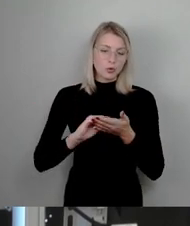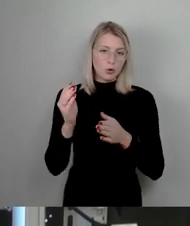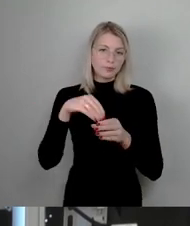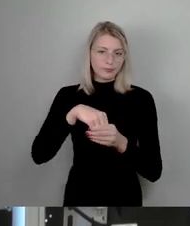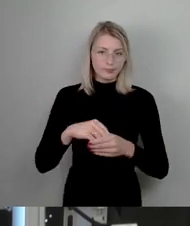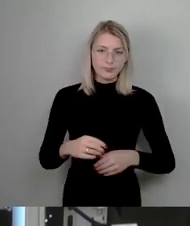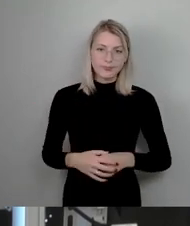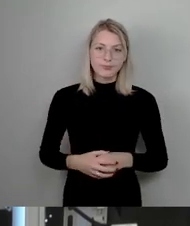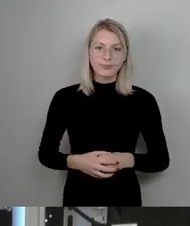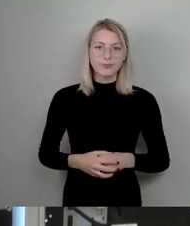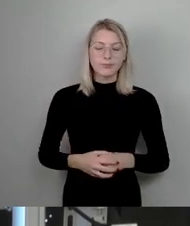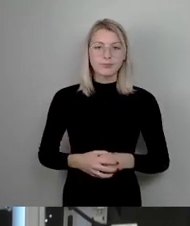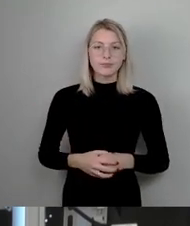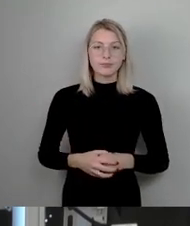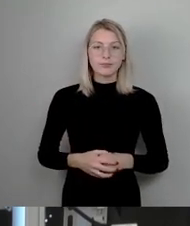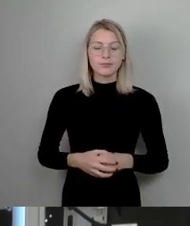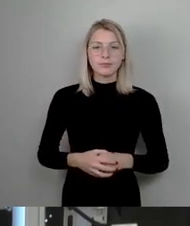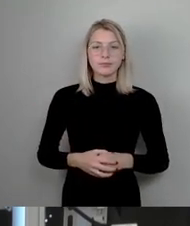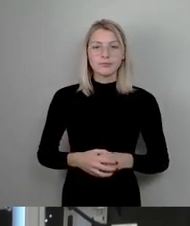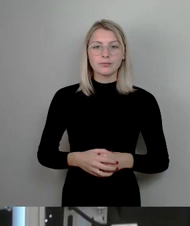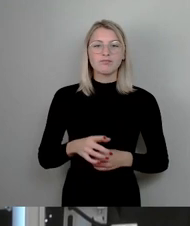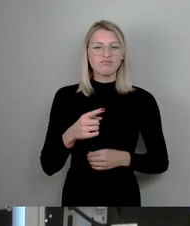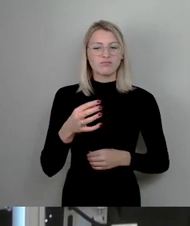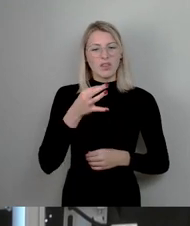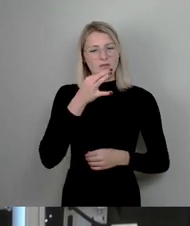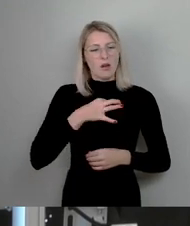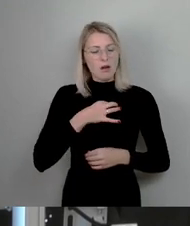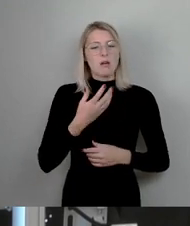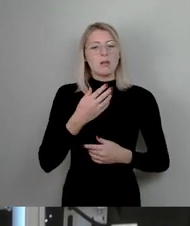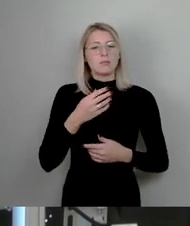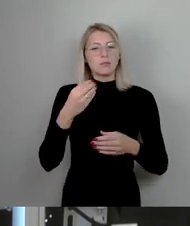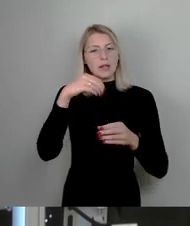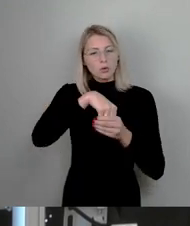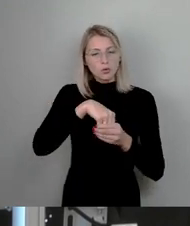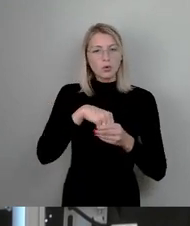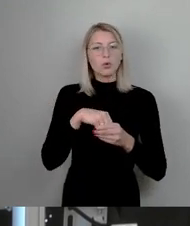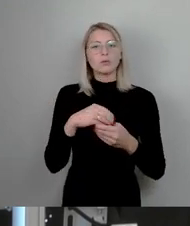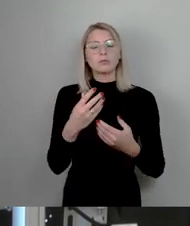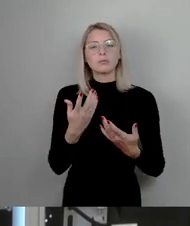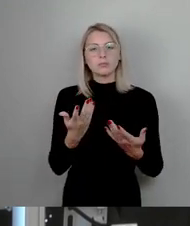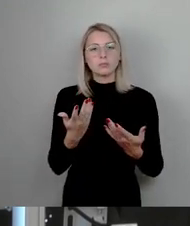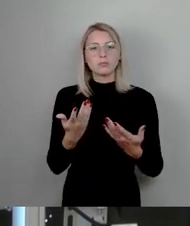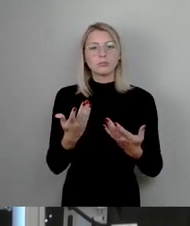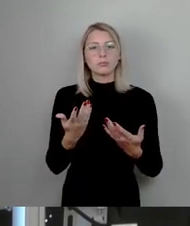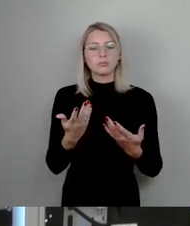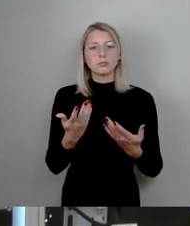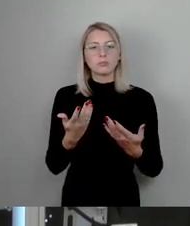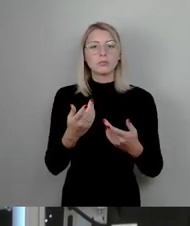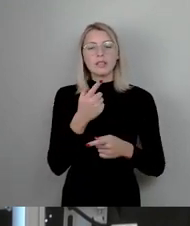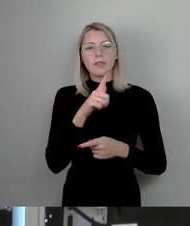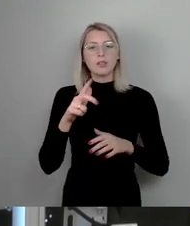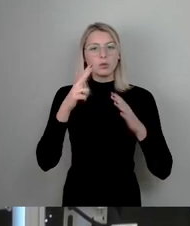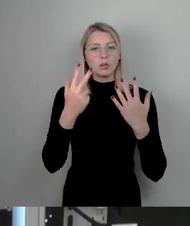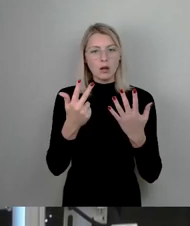Wir haben uns Fragen der Inklusion gestellt. Seit 2008, als der Standort